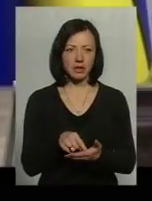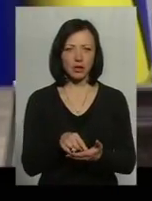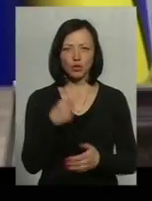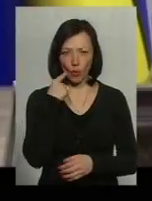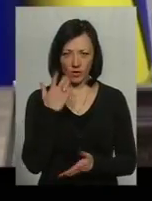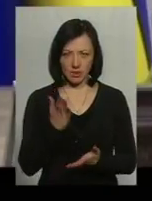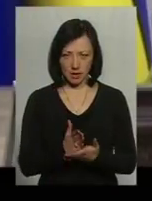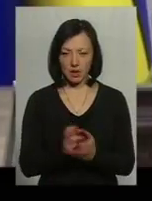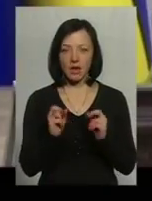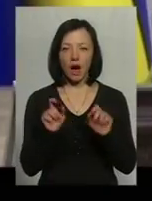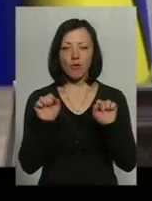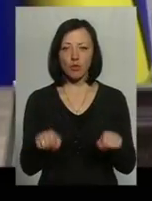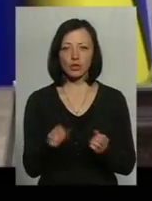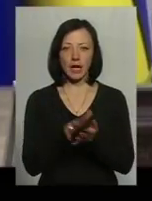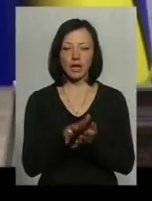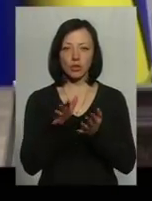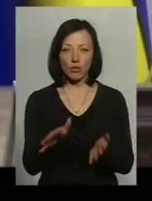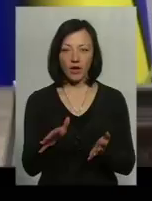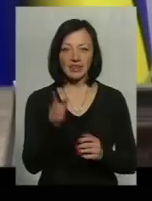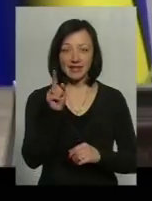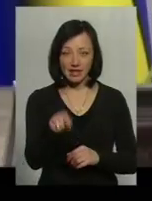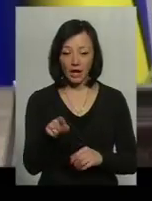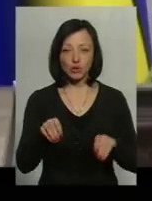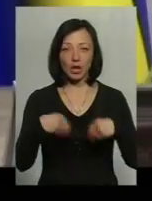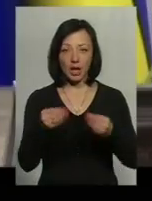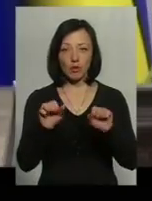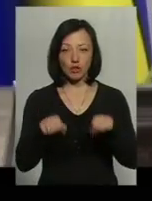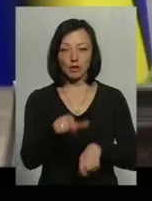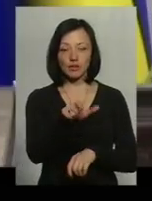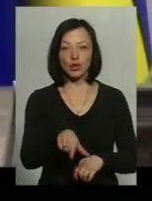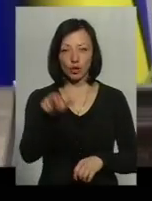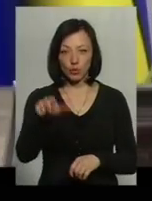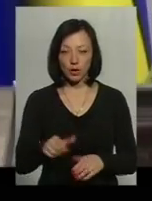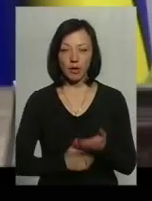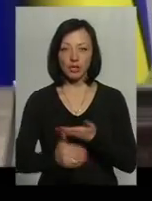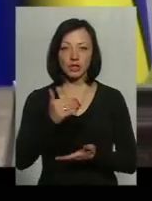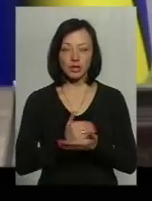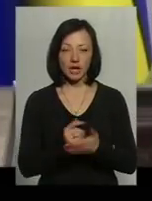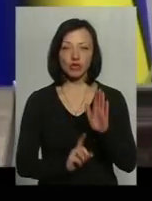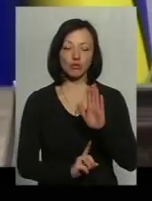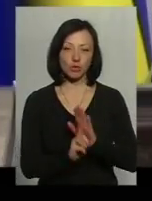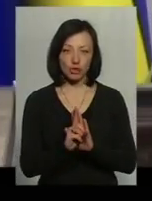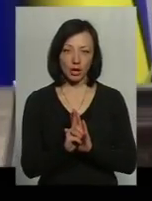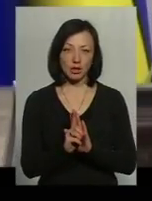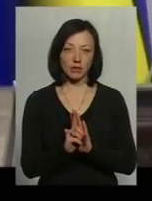людей, як можна критикувати те, що дає можливість людям врешті-решт розпочати